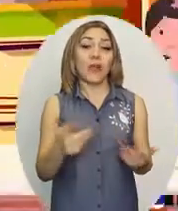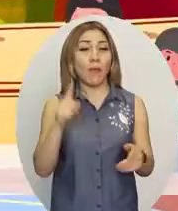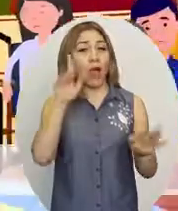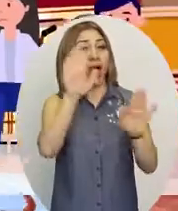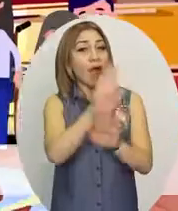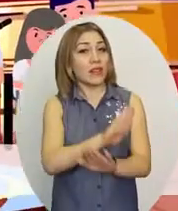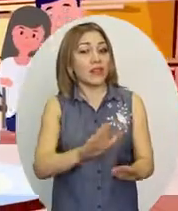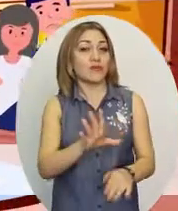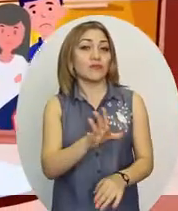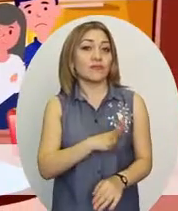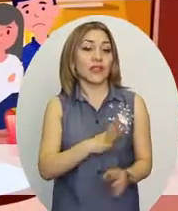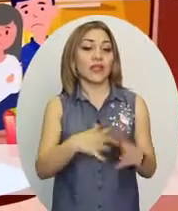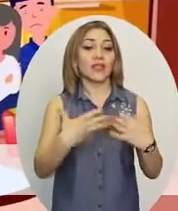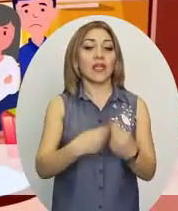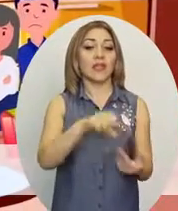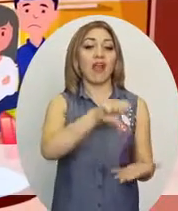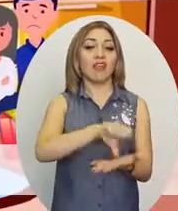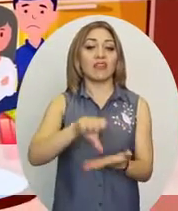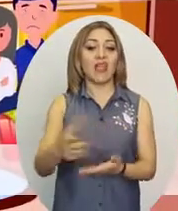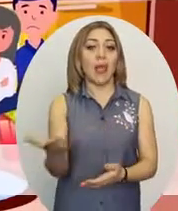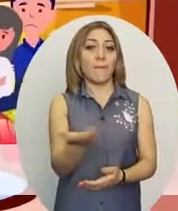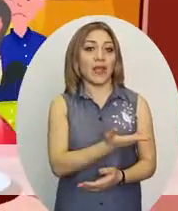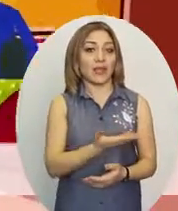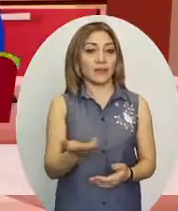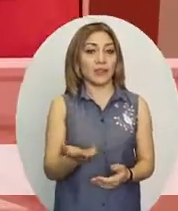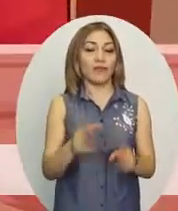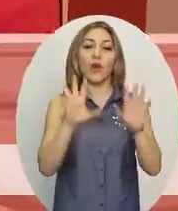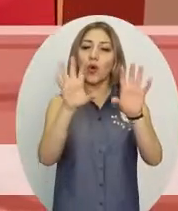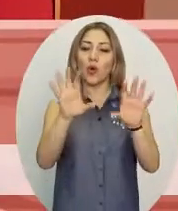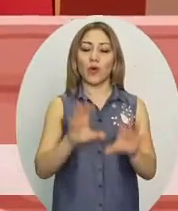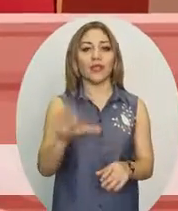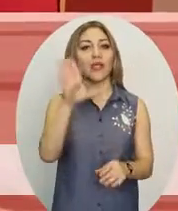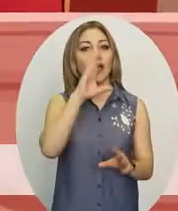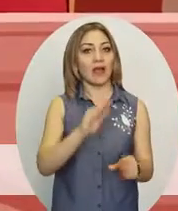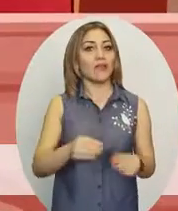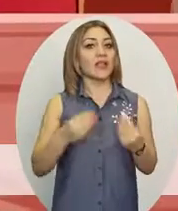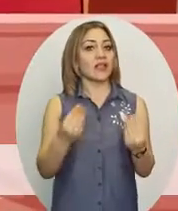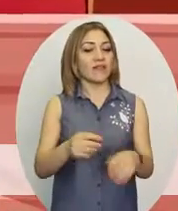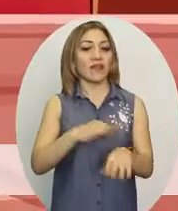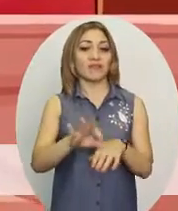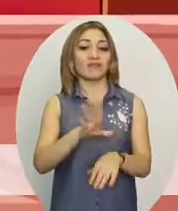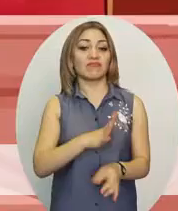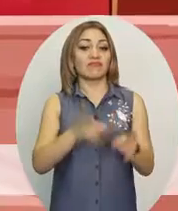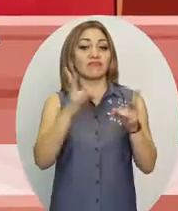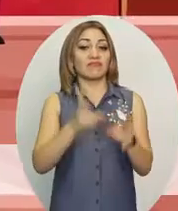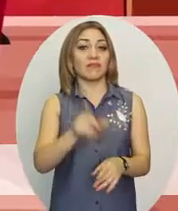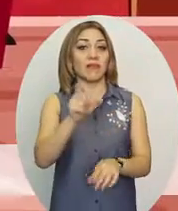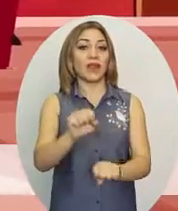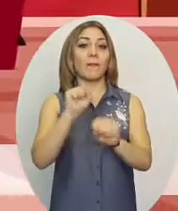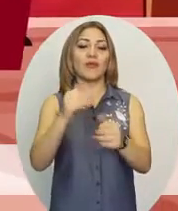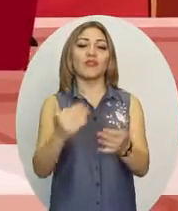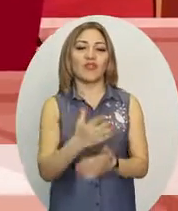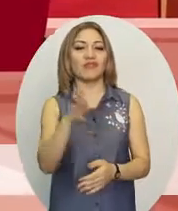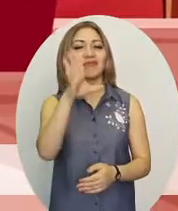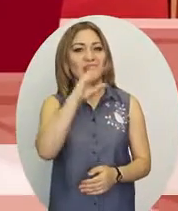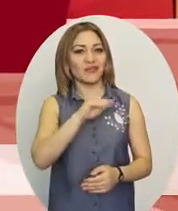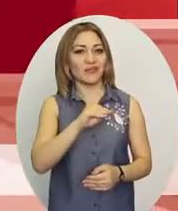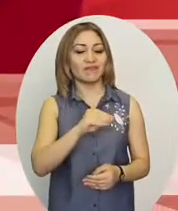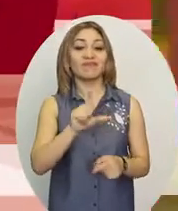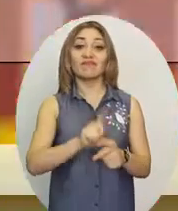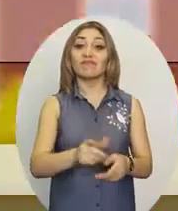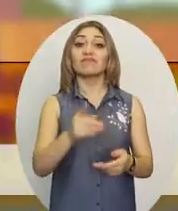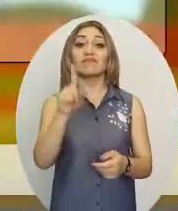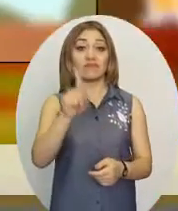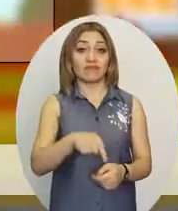անտեսումը, որը կատարվել է ընտանիքի անդամների միջև։ Արենքն ընձերել է բրնության ենթարկված անձանց պաշտպանության նոր հնարավորություններ։